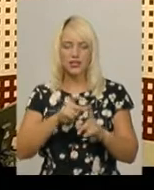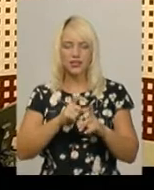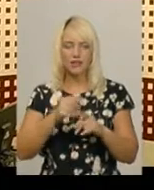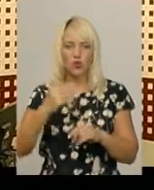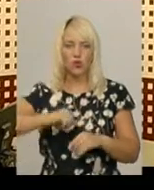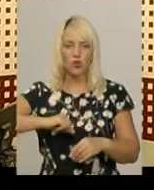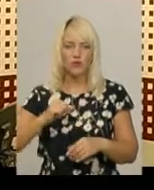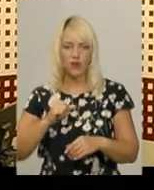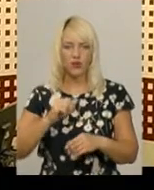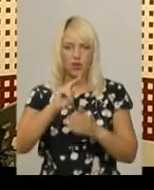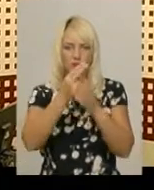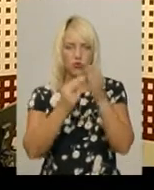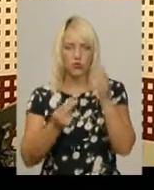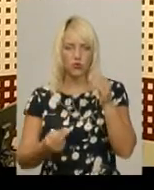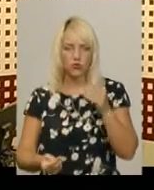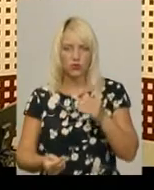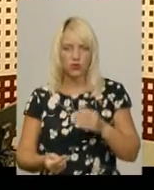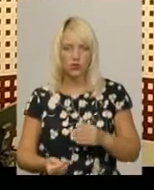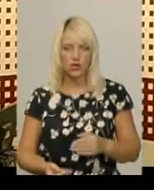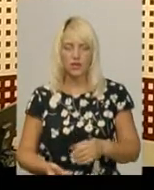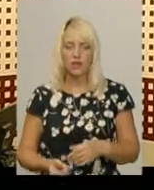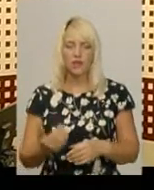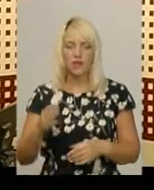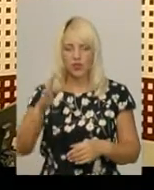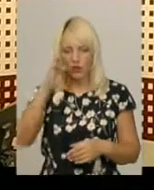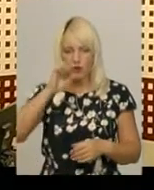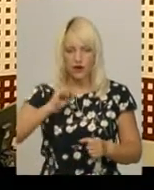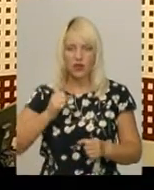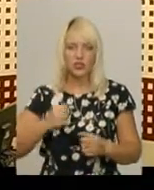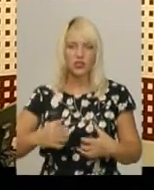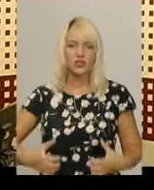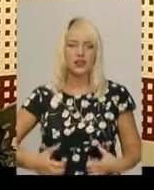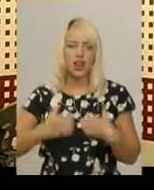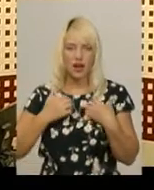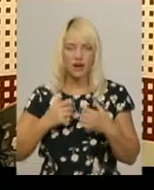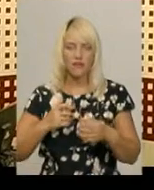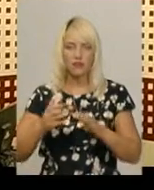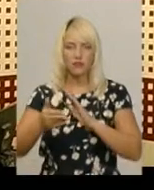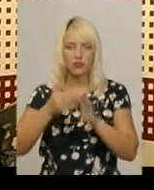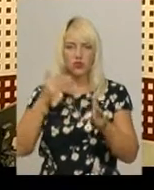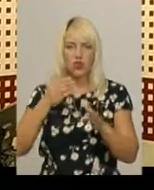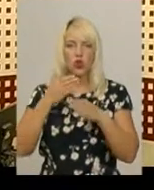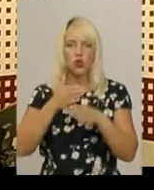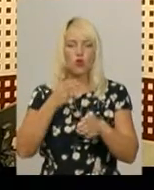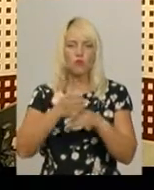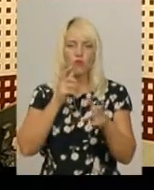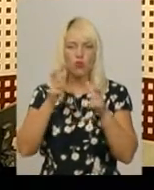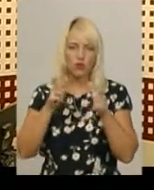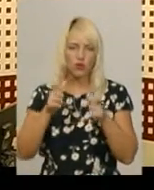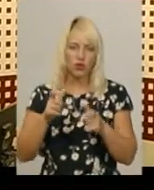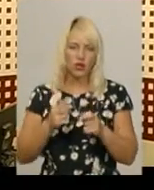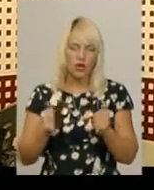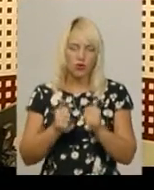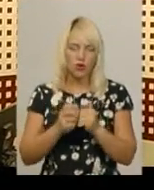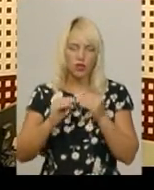товариша, пішов під воду. Звичайно, його товариш злякався, відразу побіг за допомогою, поряд на